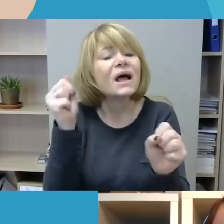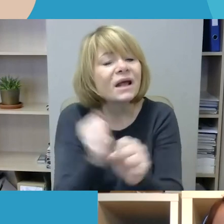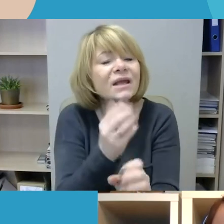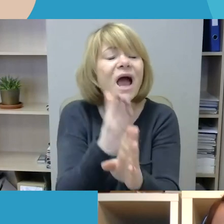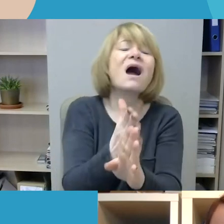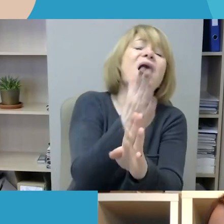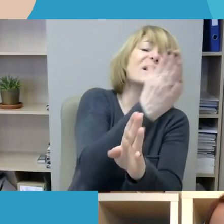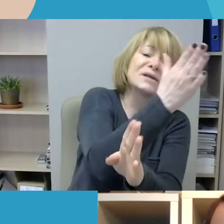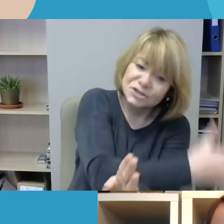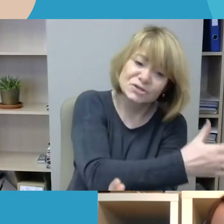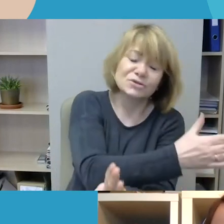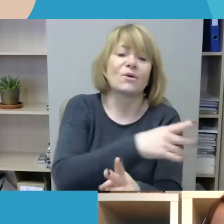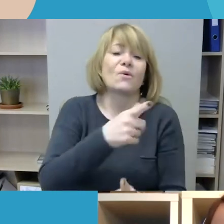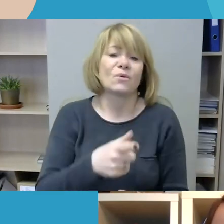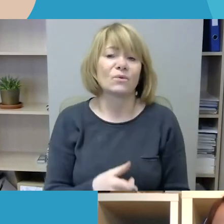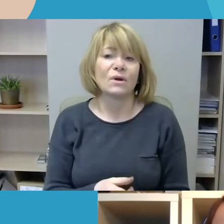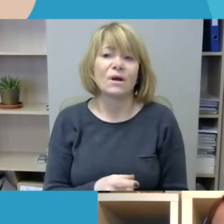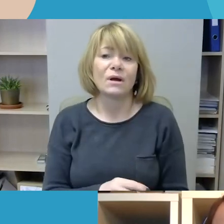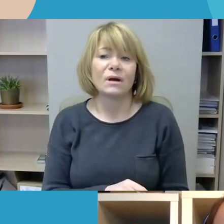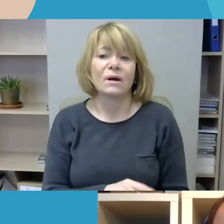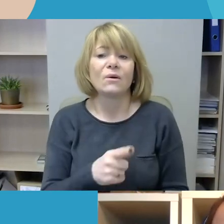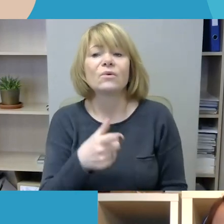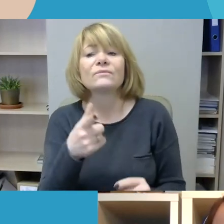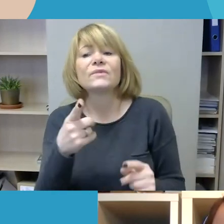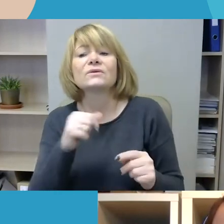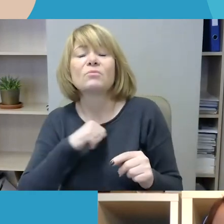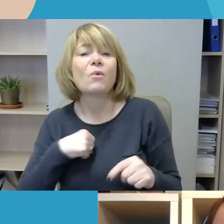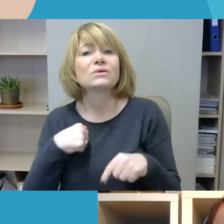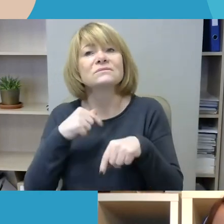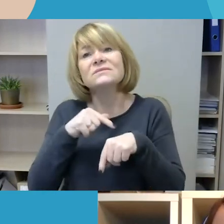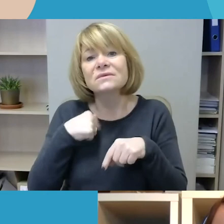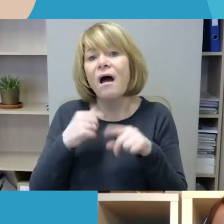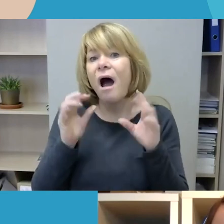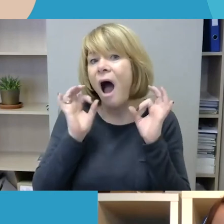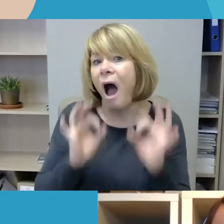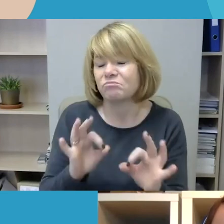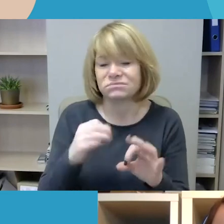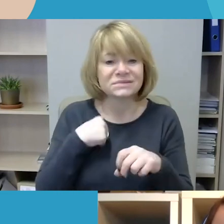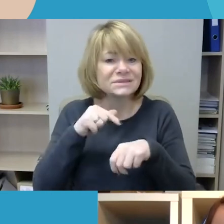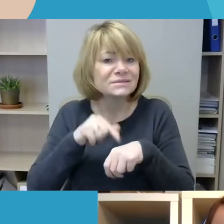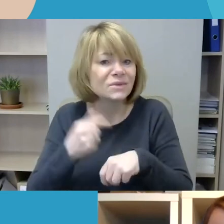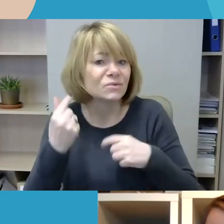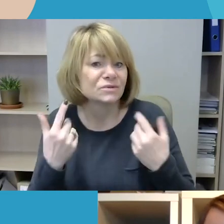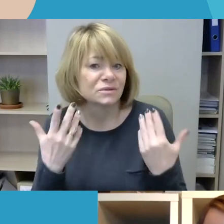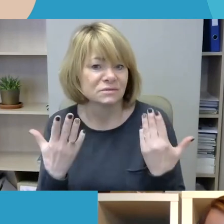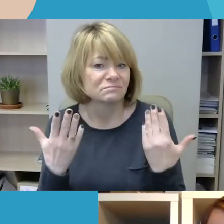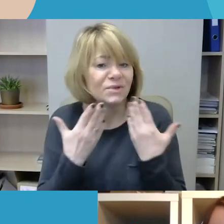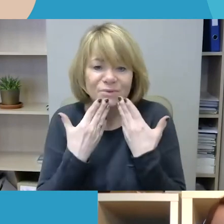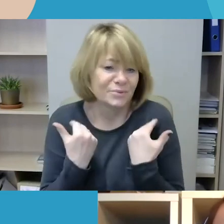suteikta ir asmenims, kurie nenori arba nesijaučia saugus pranešti Teisės saugai apie patiriamus nusikaltimus.